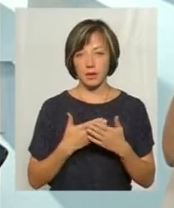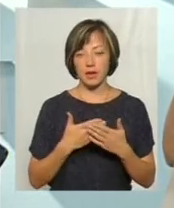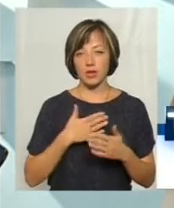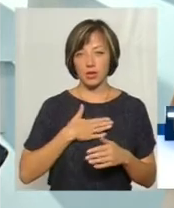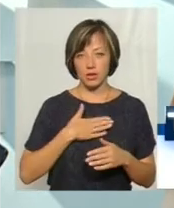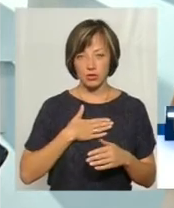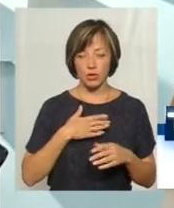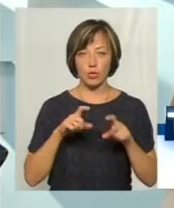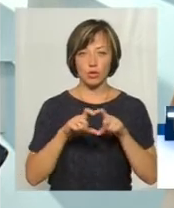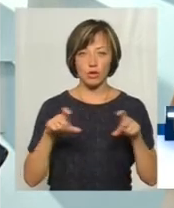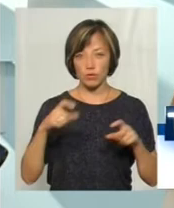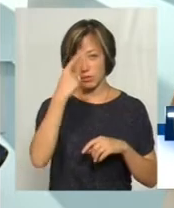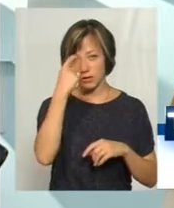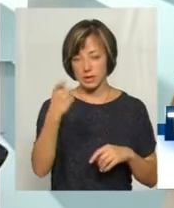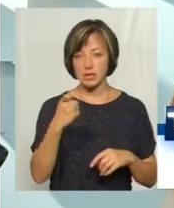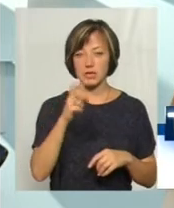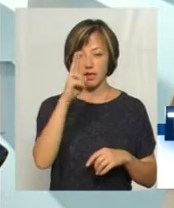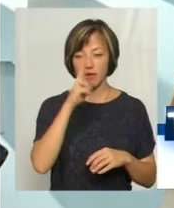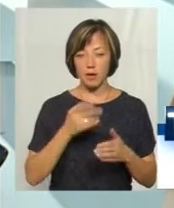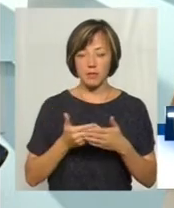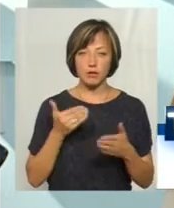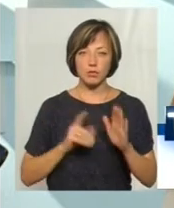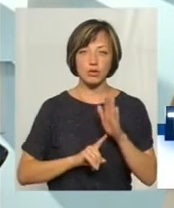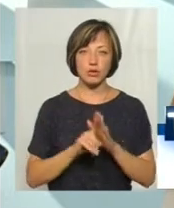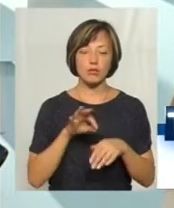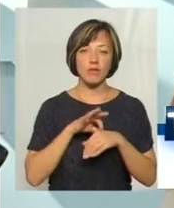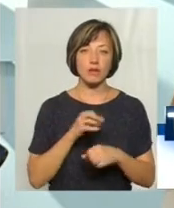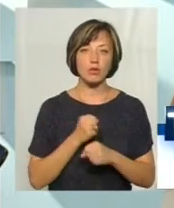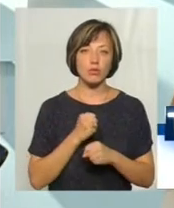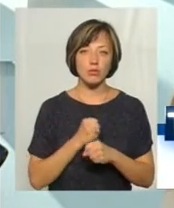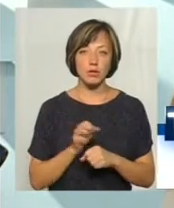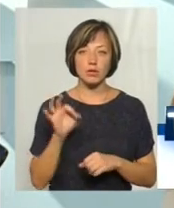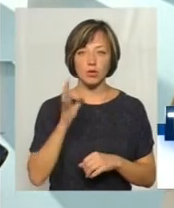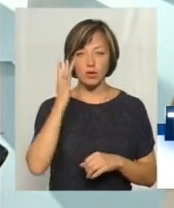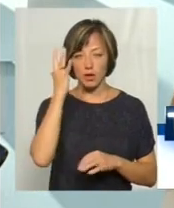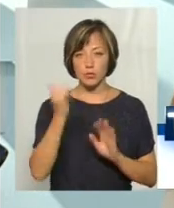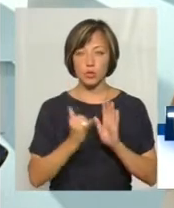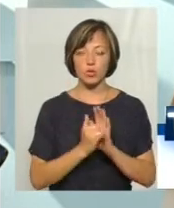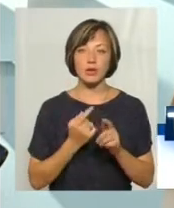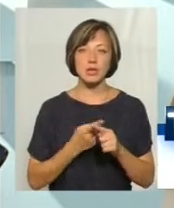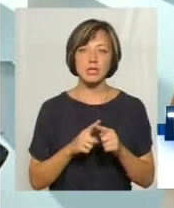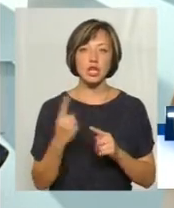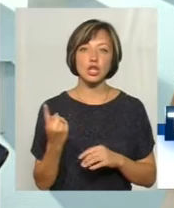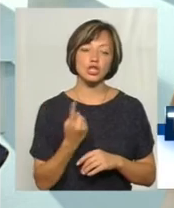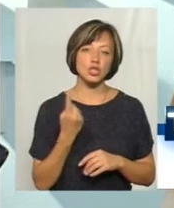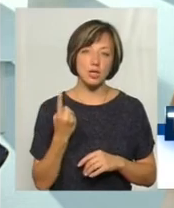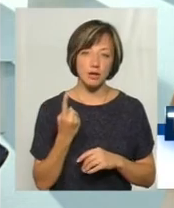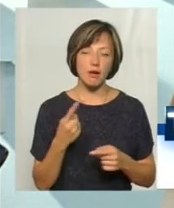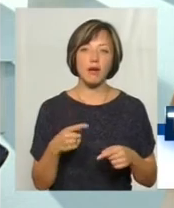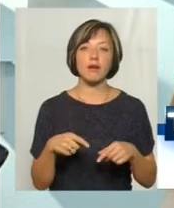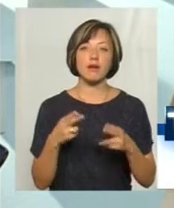водоканал», має повідомити за два місяці до початку проведення робіт про намір встановити цей лічильник. Так,